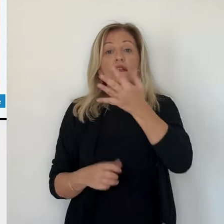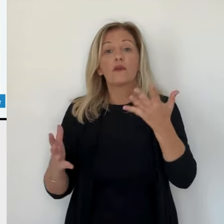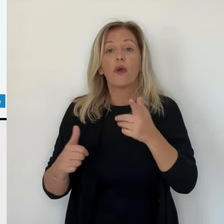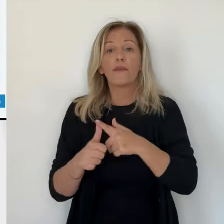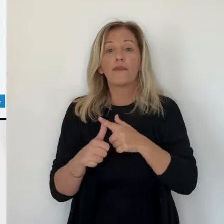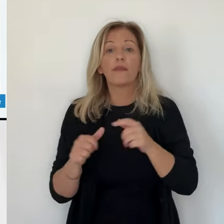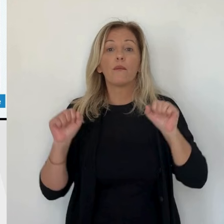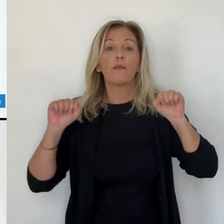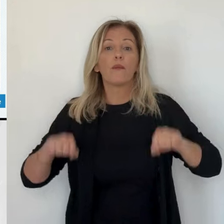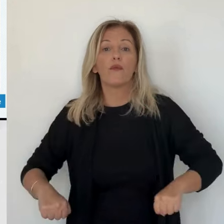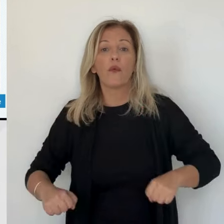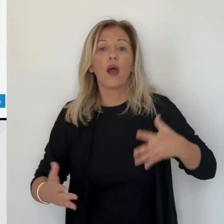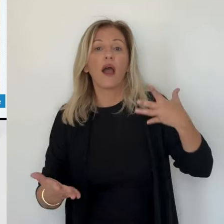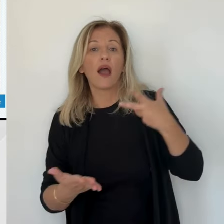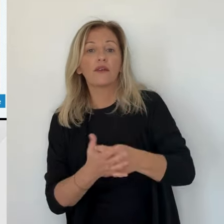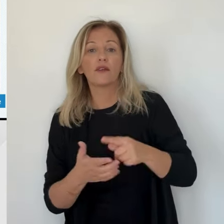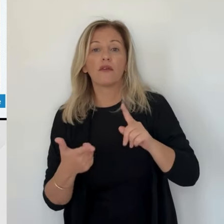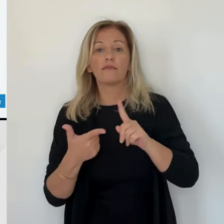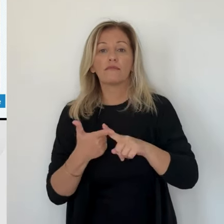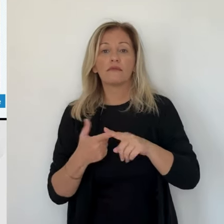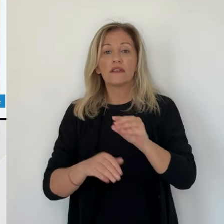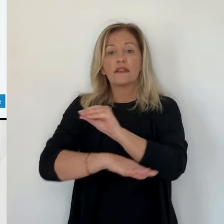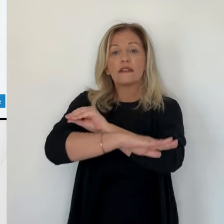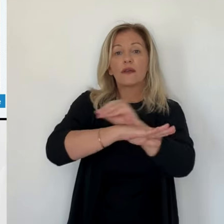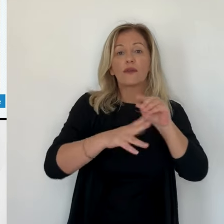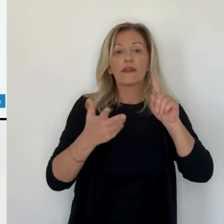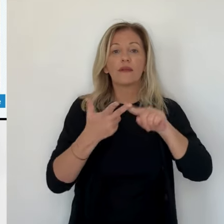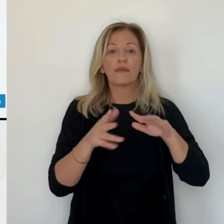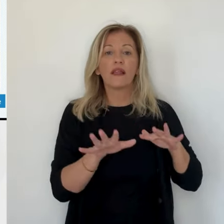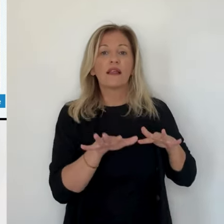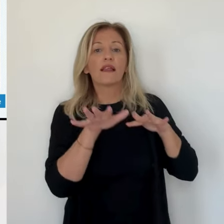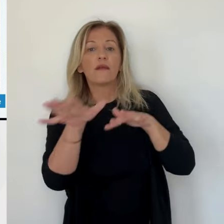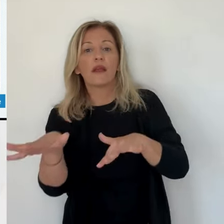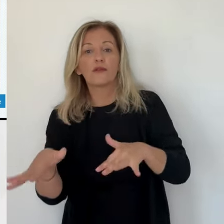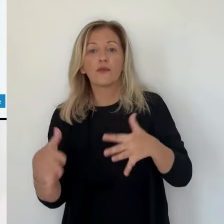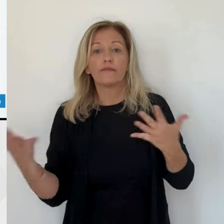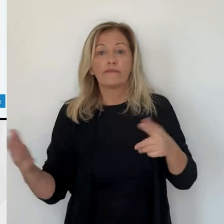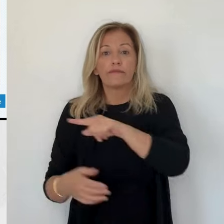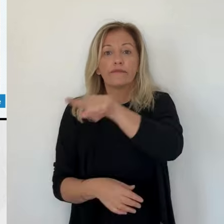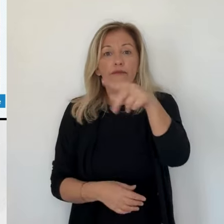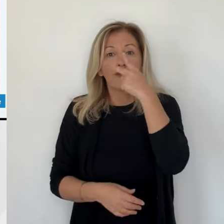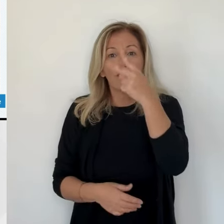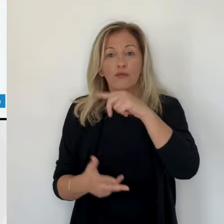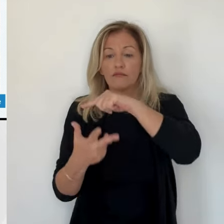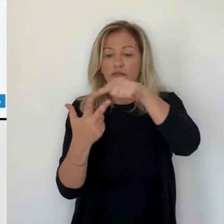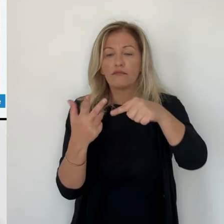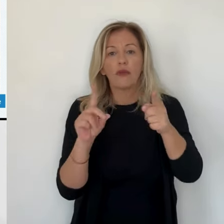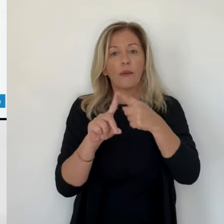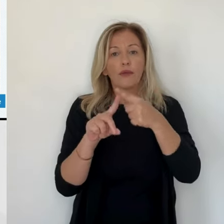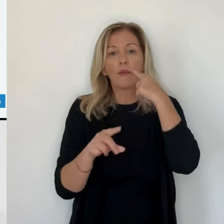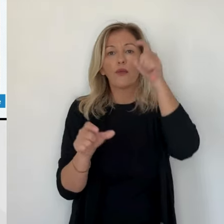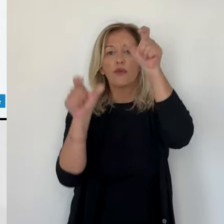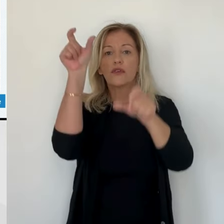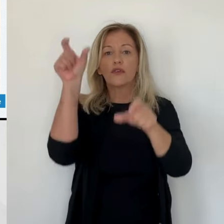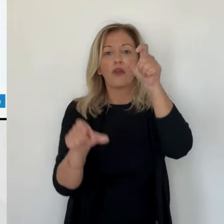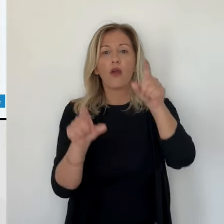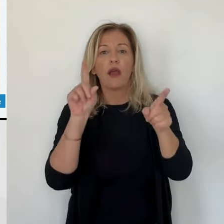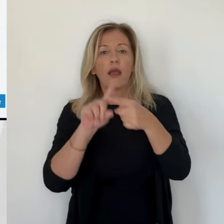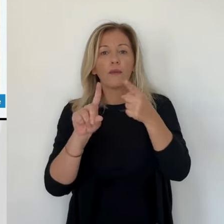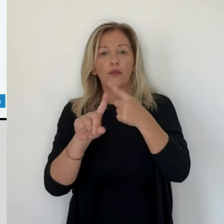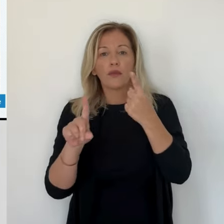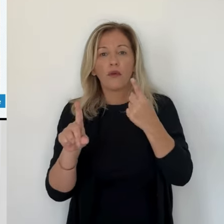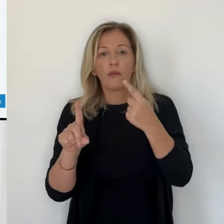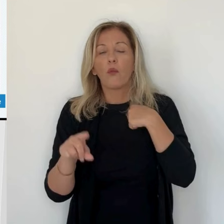immigration. Donc vous voyez, on peut retrouver des choses fortes. Donc je les comprends ces sujets-là, bien sûr. après, je ne cache pas que j'ai aussi de l